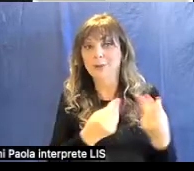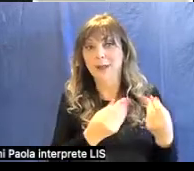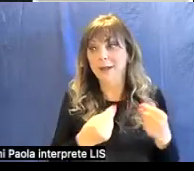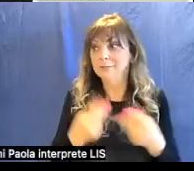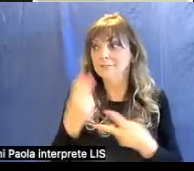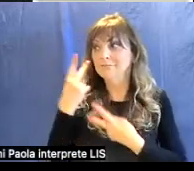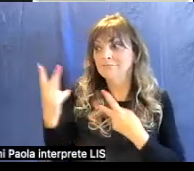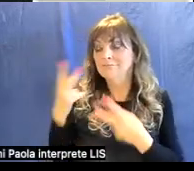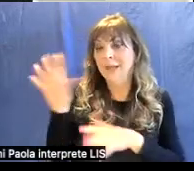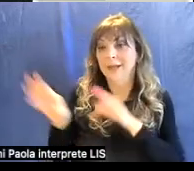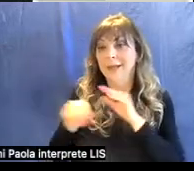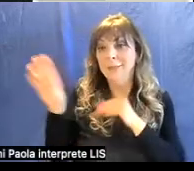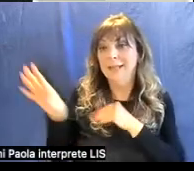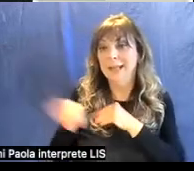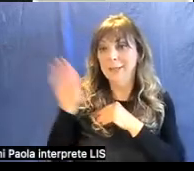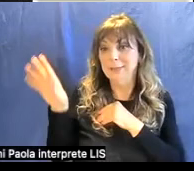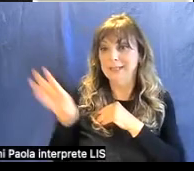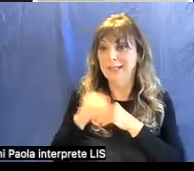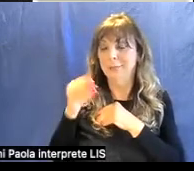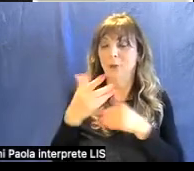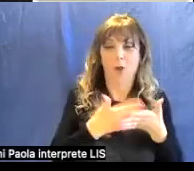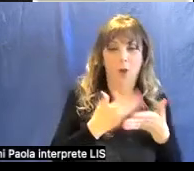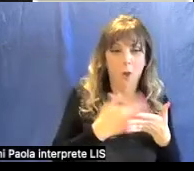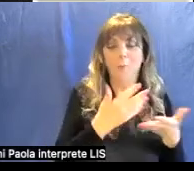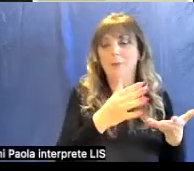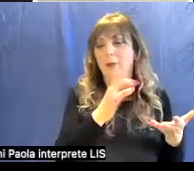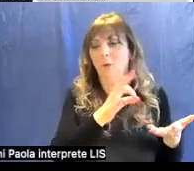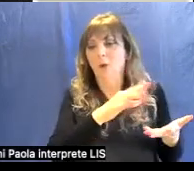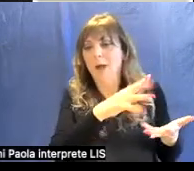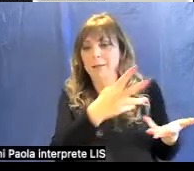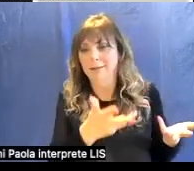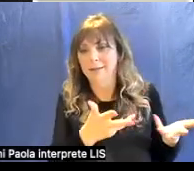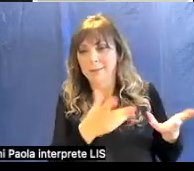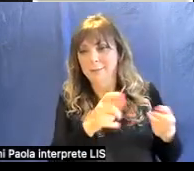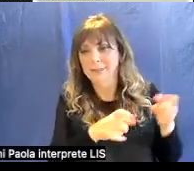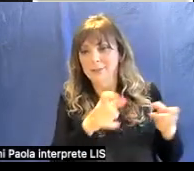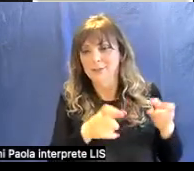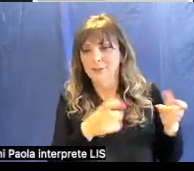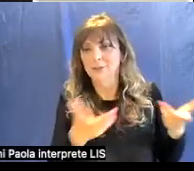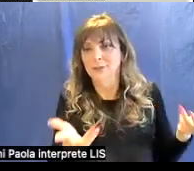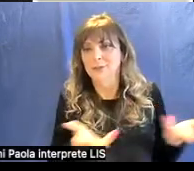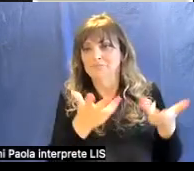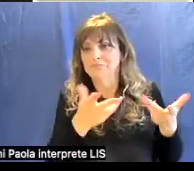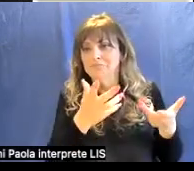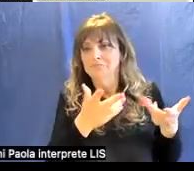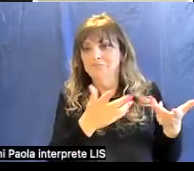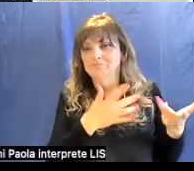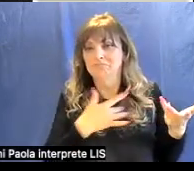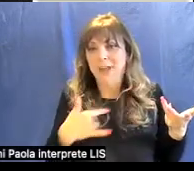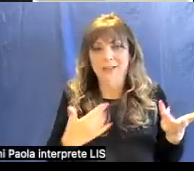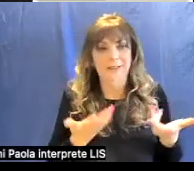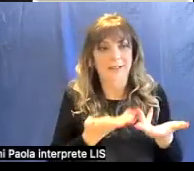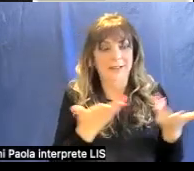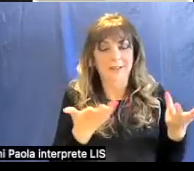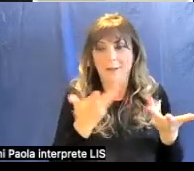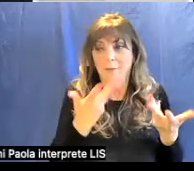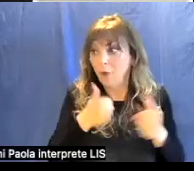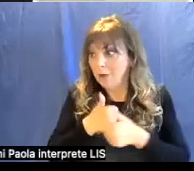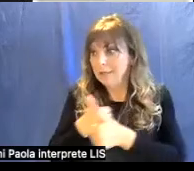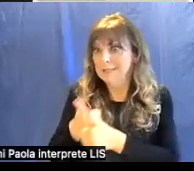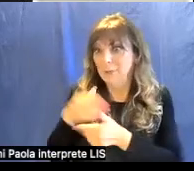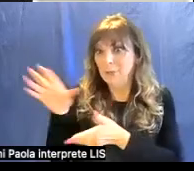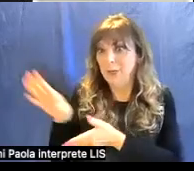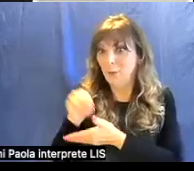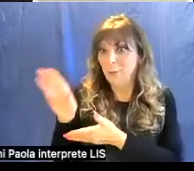tutta una serie di persone di nobili di gente intenta a seguire l